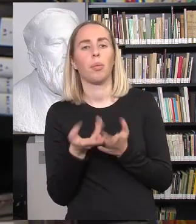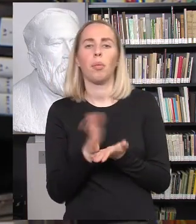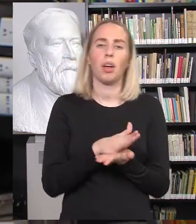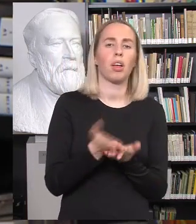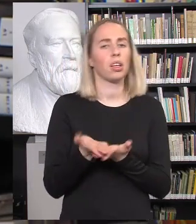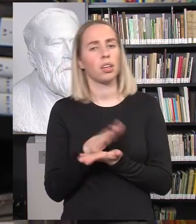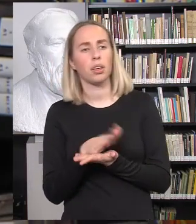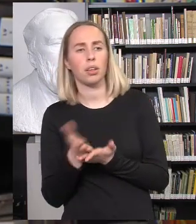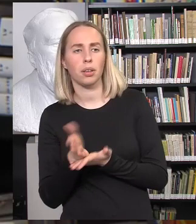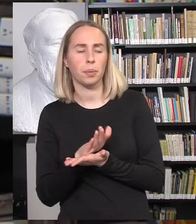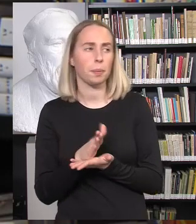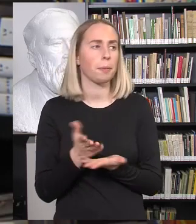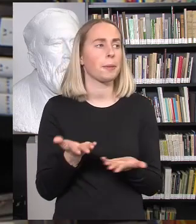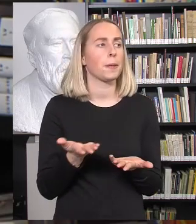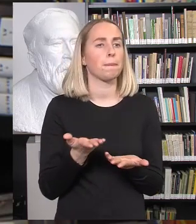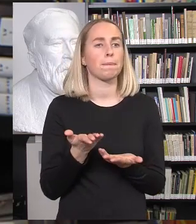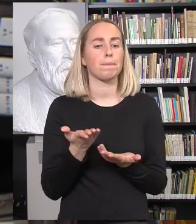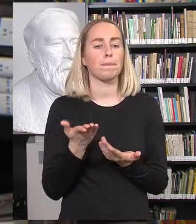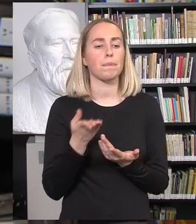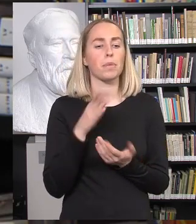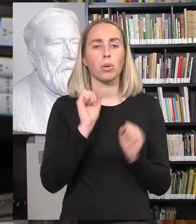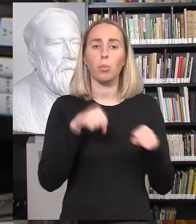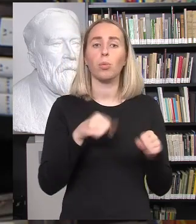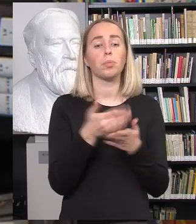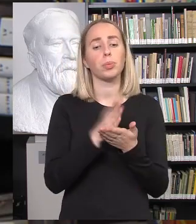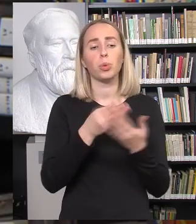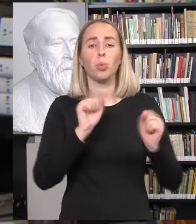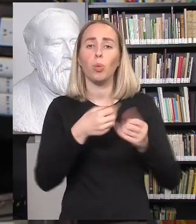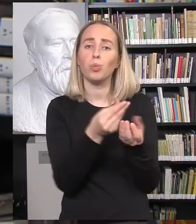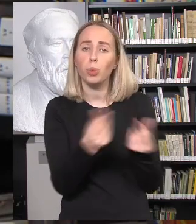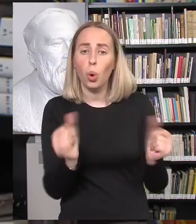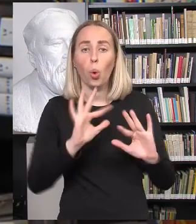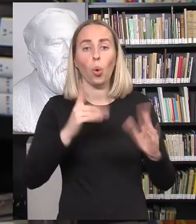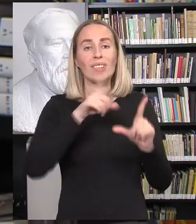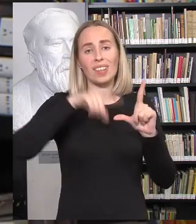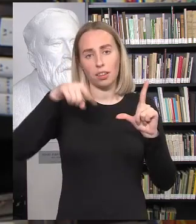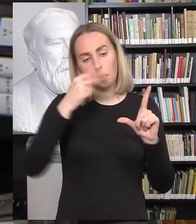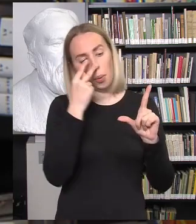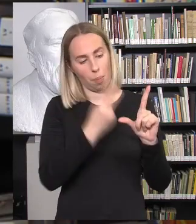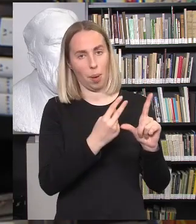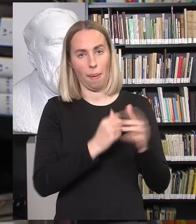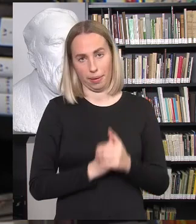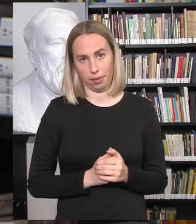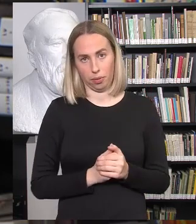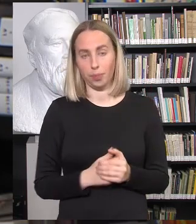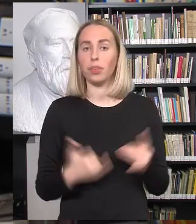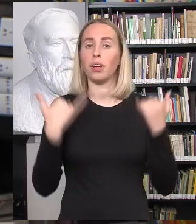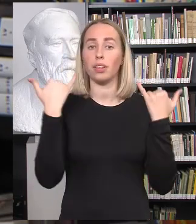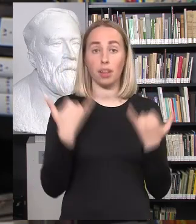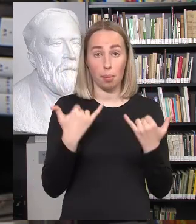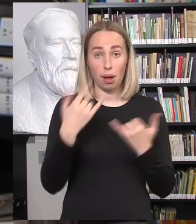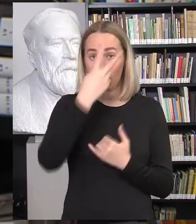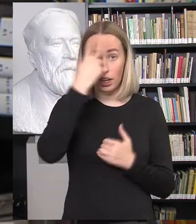nereikia, labai lengvai išsisklaido pasižiūrėjus tam tikrus statistinius duomenius. Šiuo metu Lietuva,